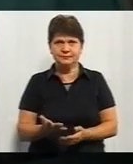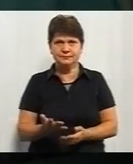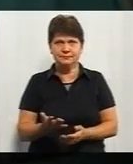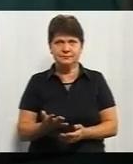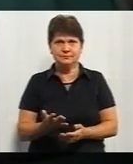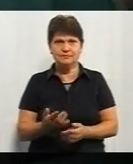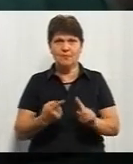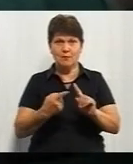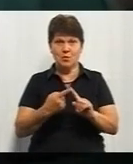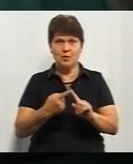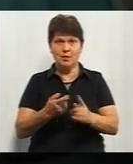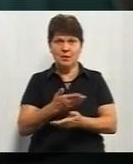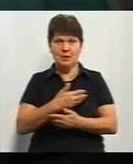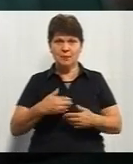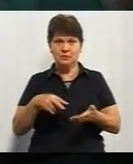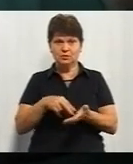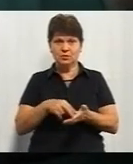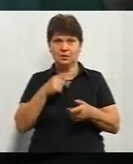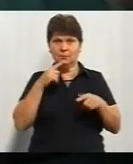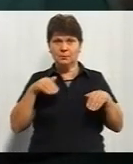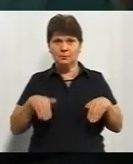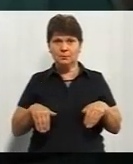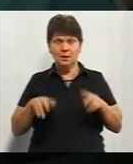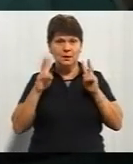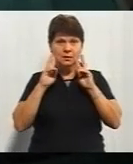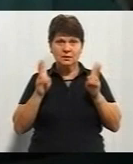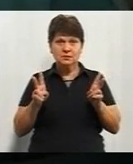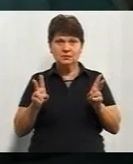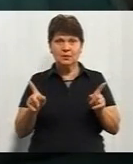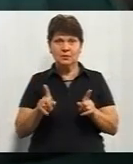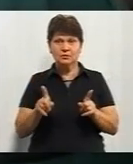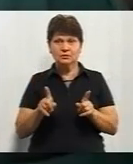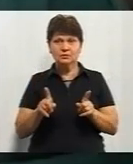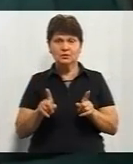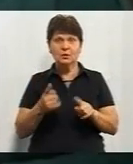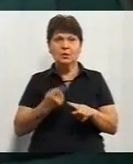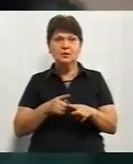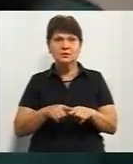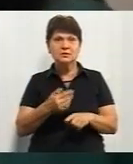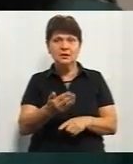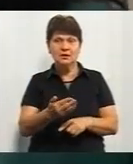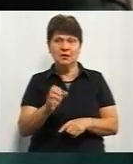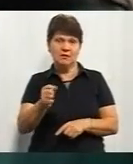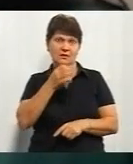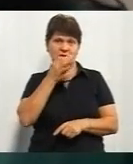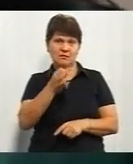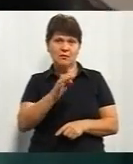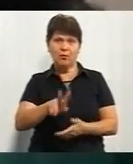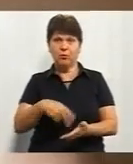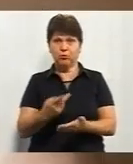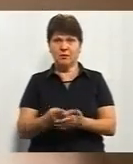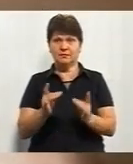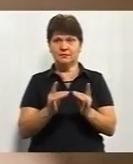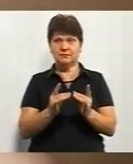по-перше, ми стояли, мовчали. Не знали, що, кажу до нього, а що це? Ну, казвишко, павли такі.